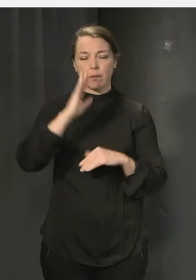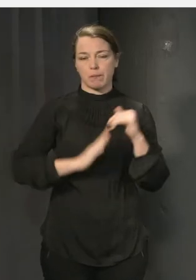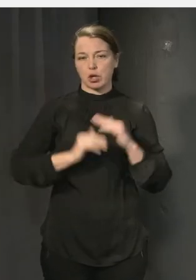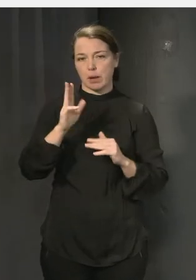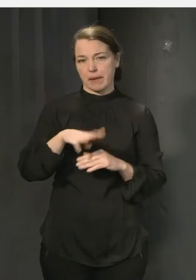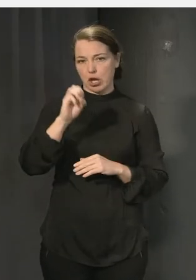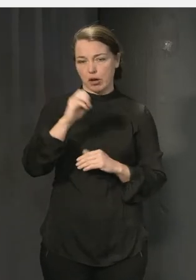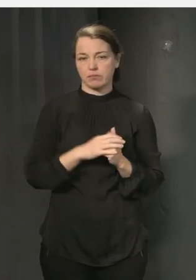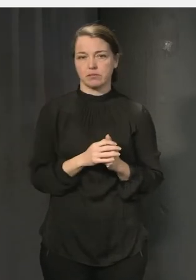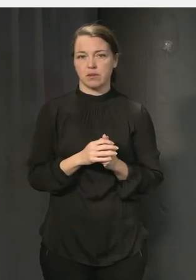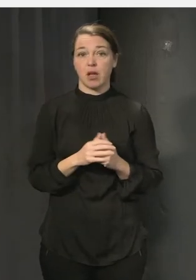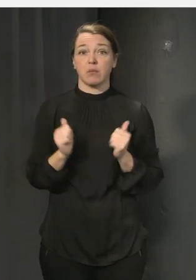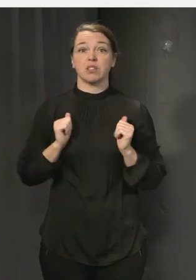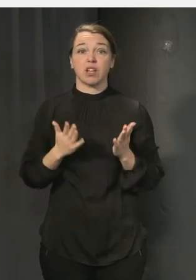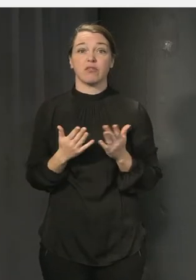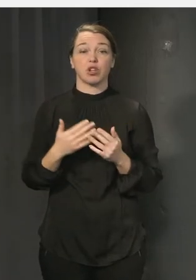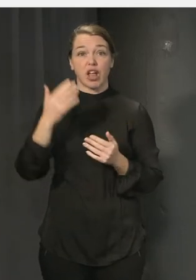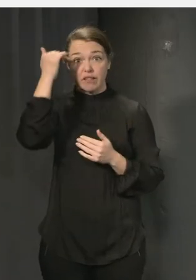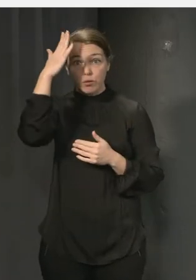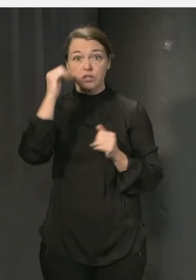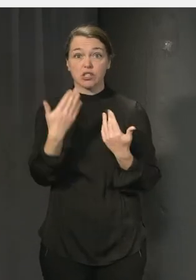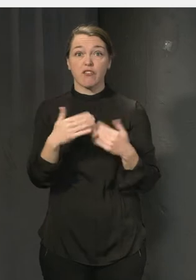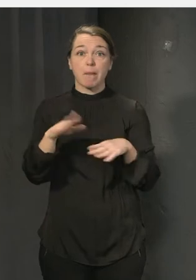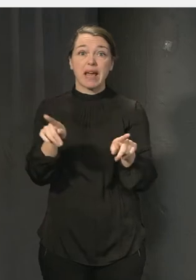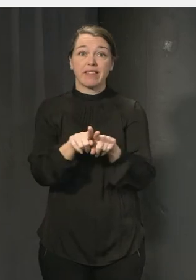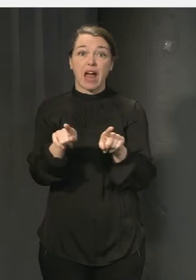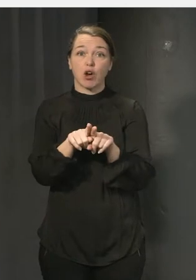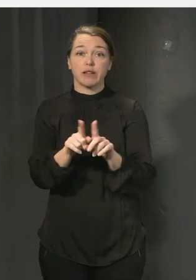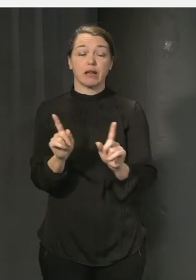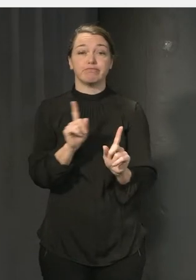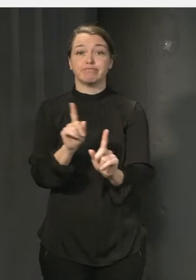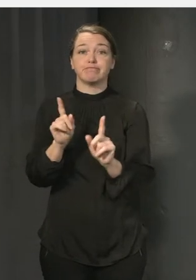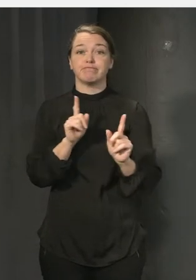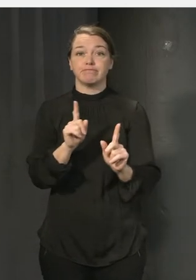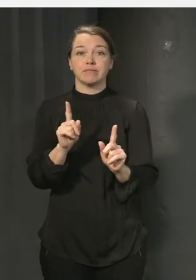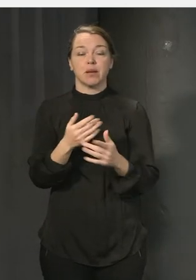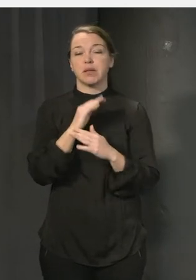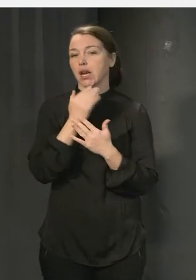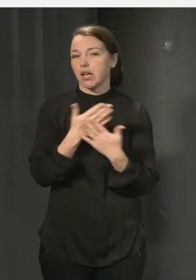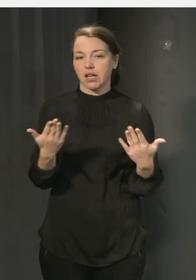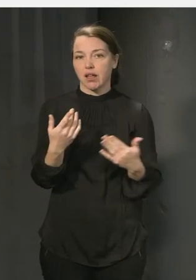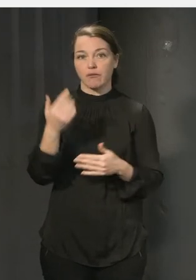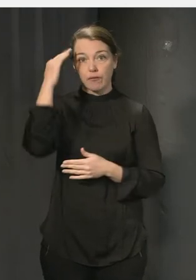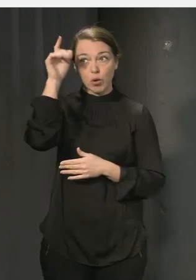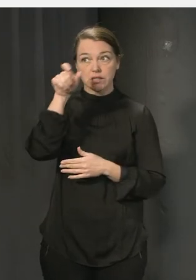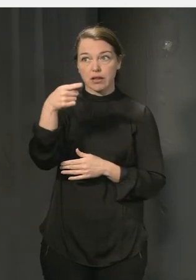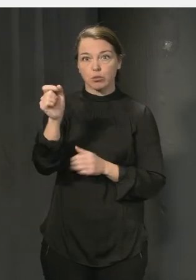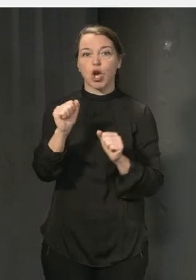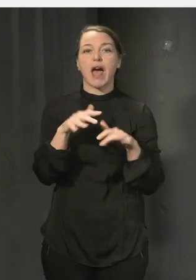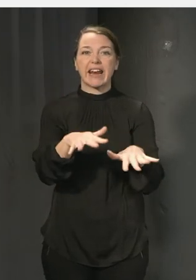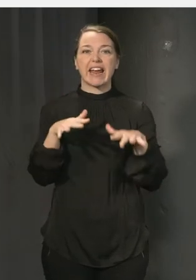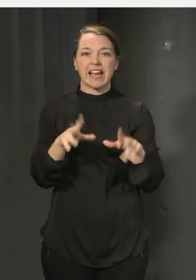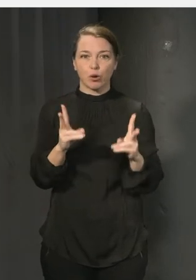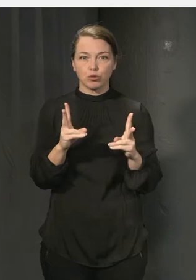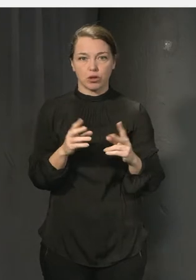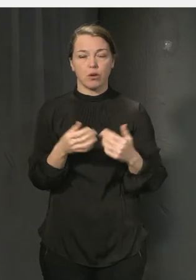Men vuxnas närvaro är ju verkligen A och O. Men det räcker ju inte utan de här vuxna ska ju också reagera när någonting